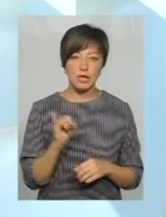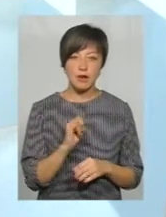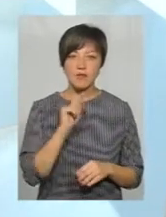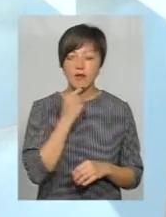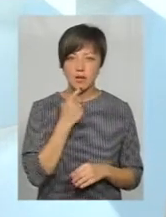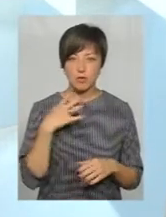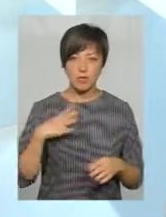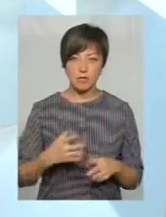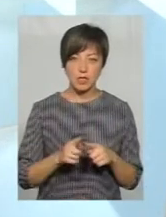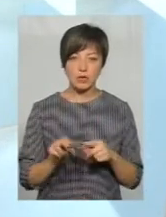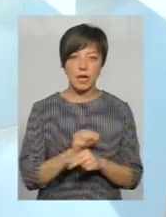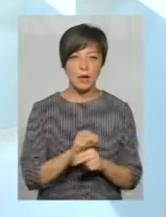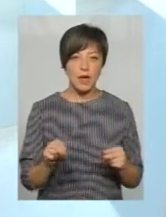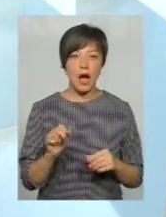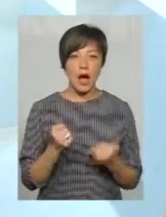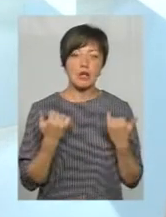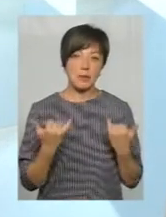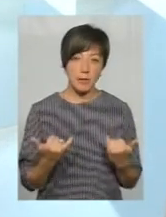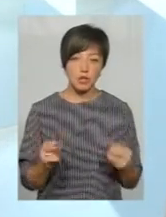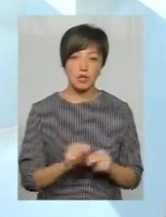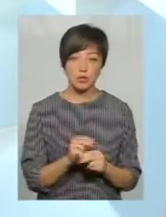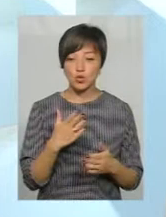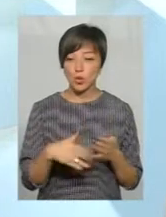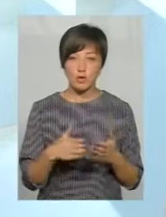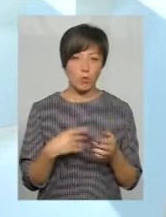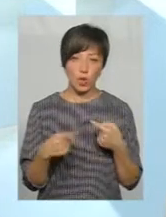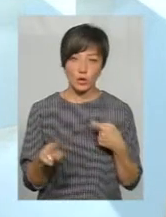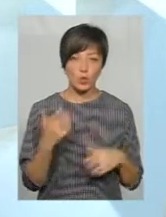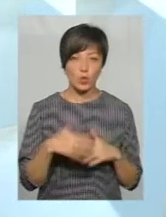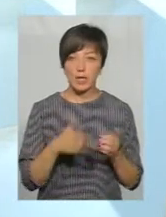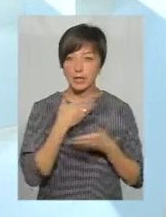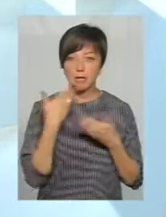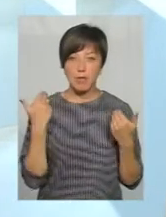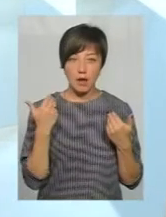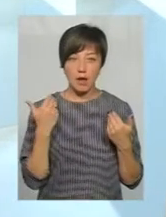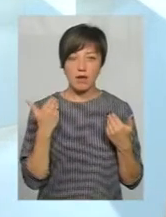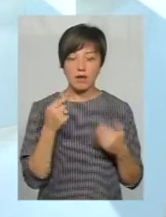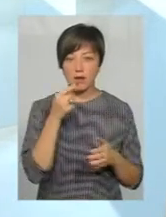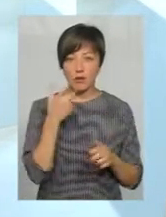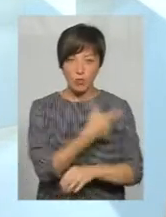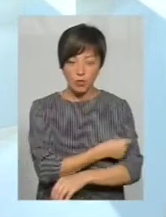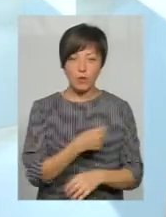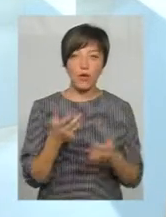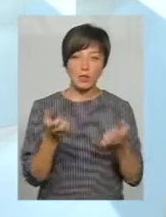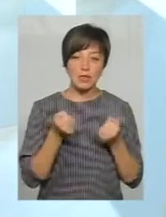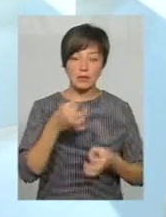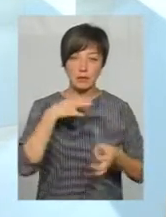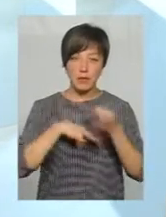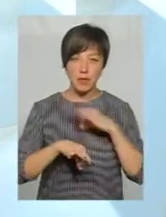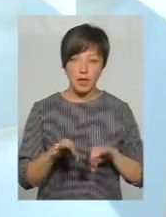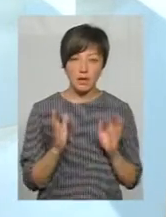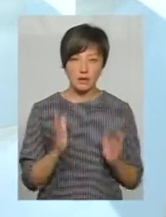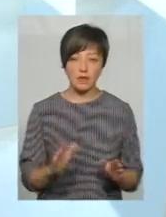важко переносили цю терапію. А теперішня терапія зовсім по-іншому. Вже немає парентеральних втручань, вже отримується тільки